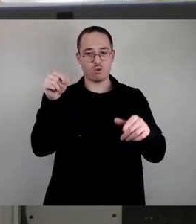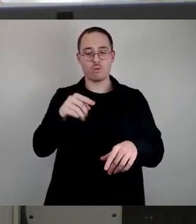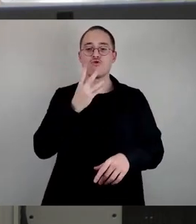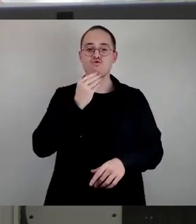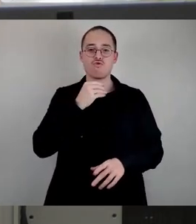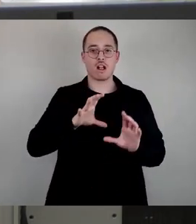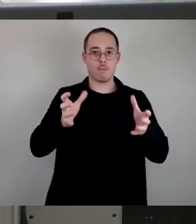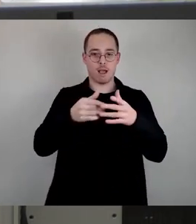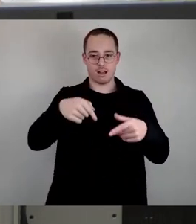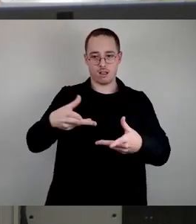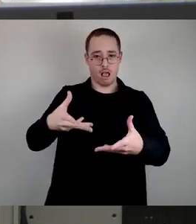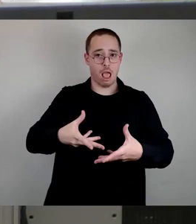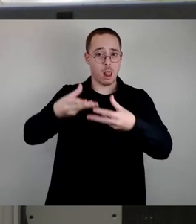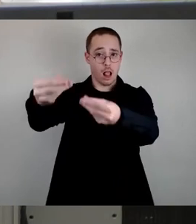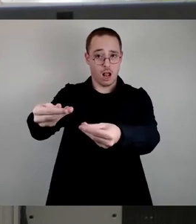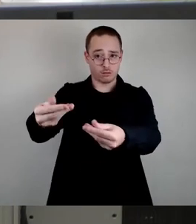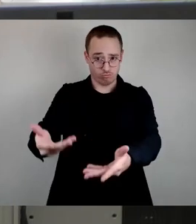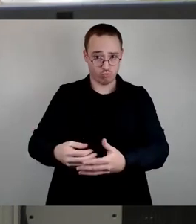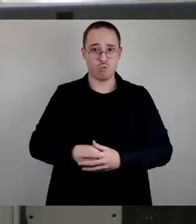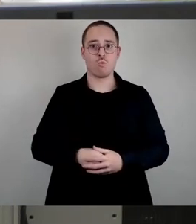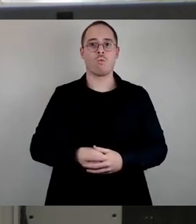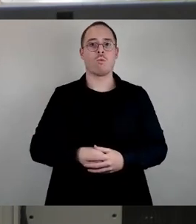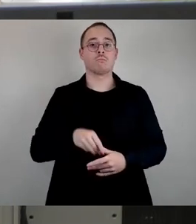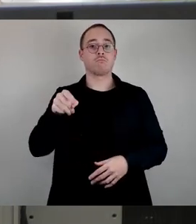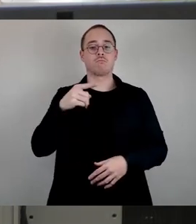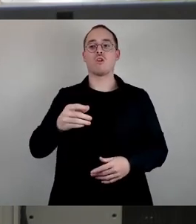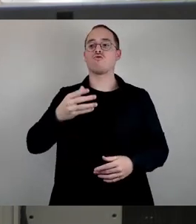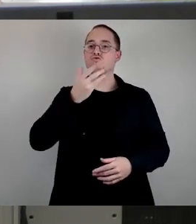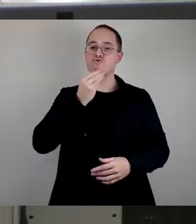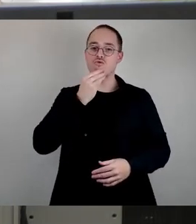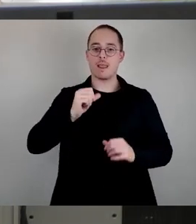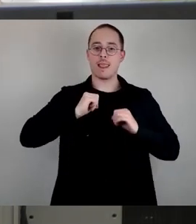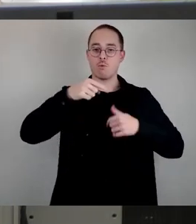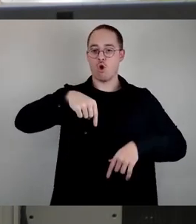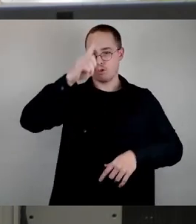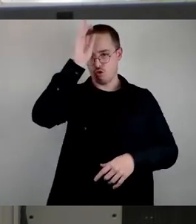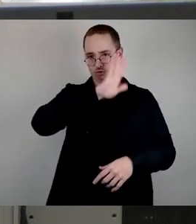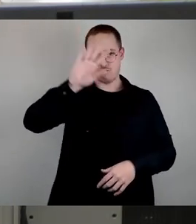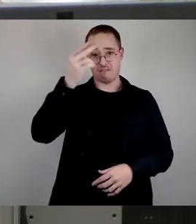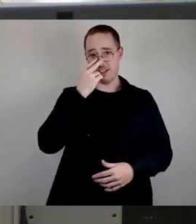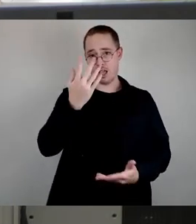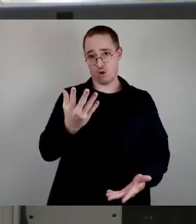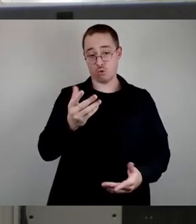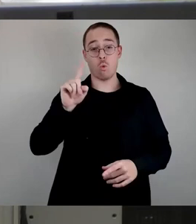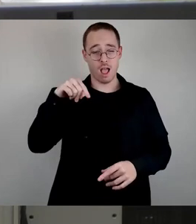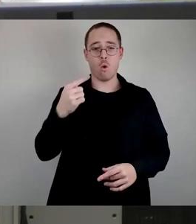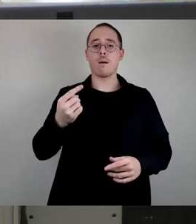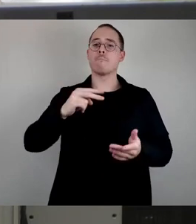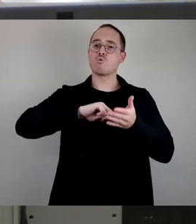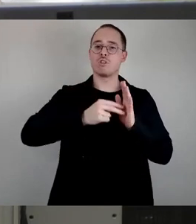eingeladen hatte. Jüdisches Leben heute in Deutschland und Aufgabe in der politischen Bildung. Eine